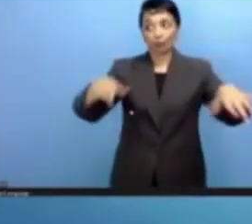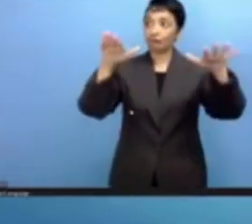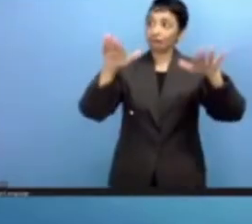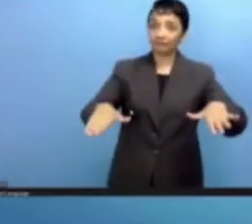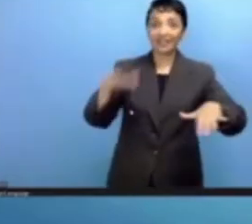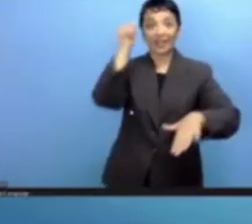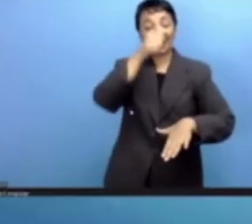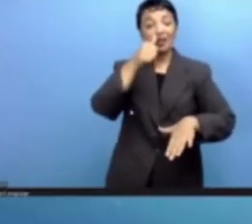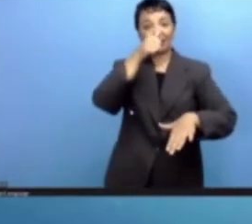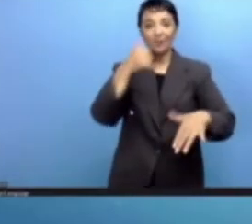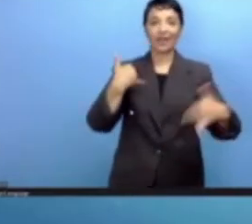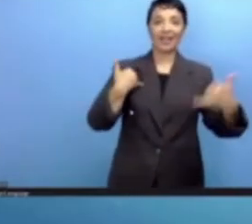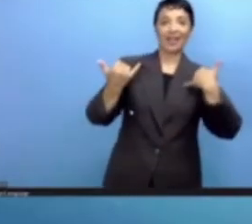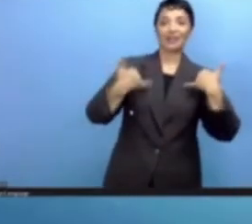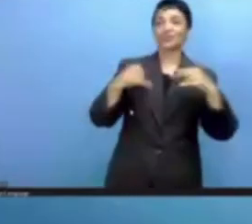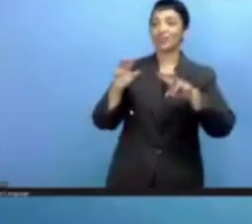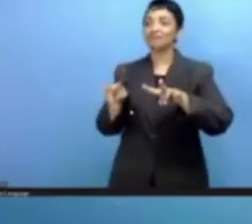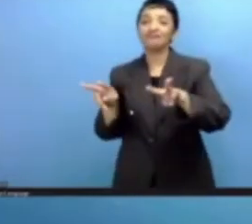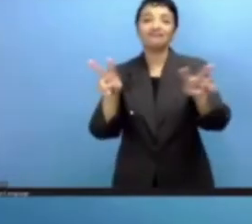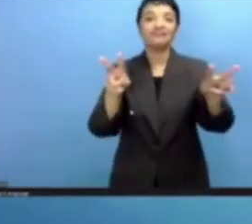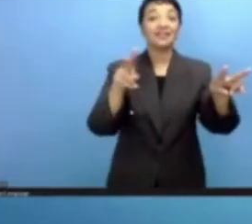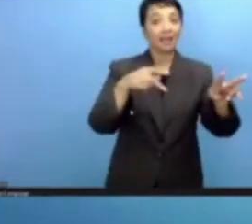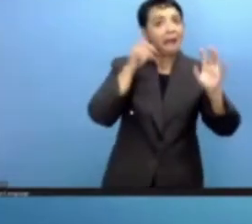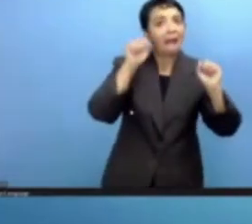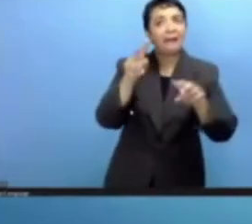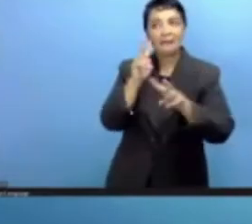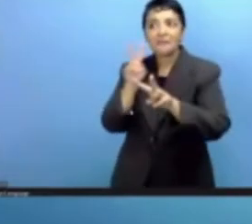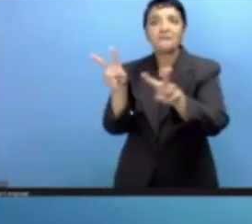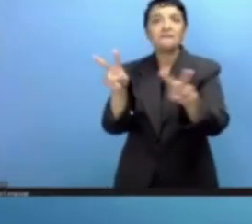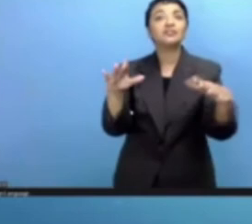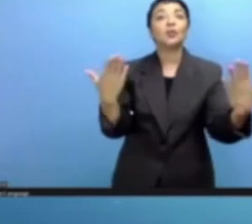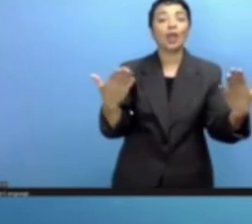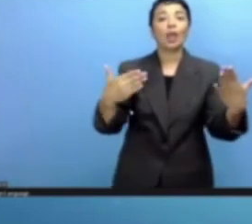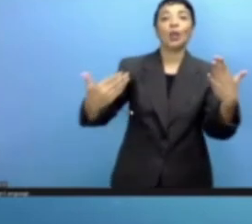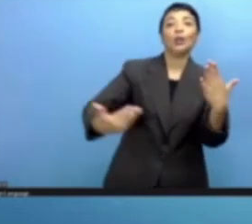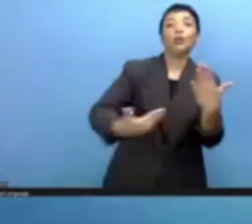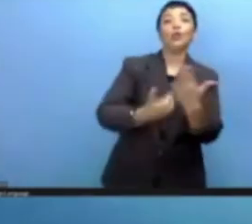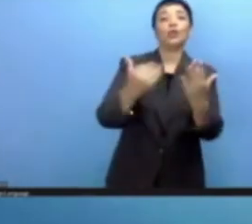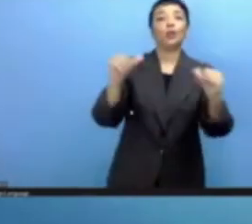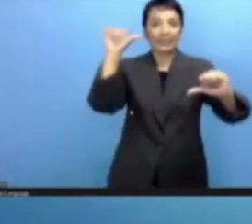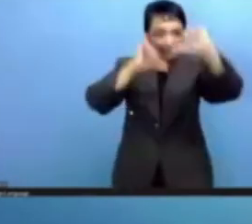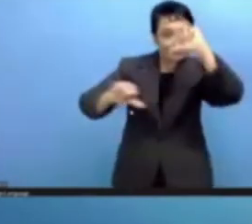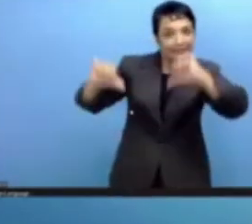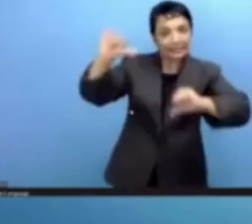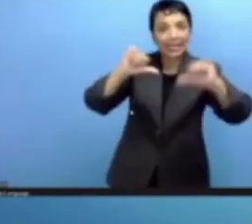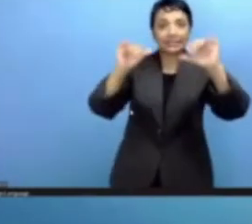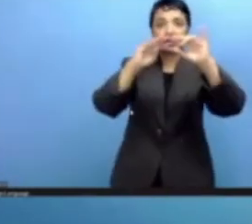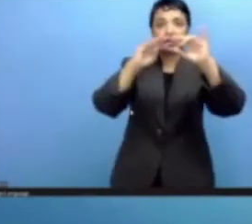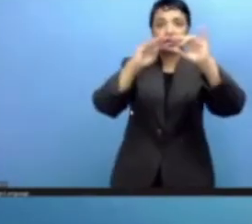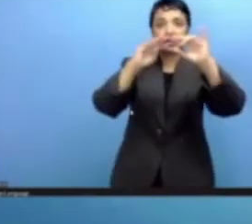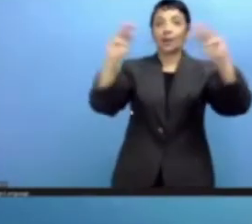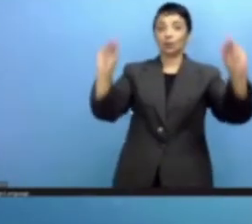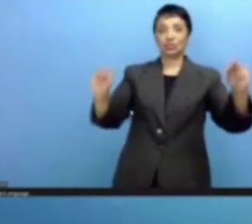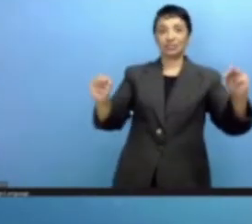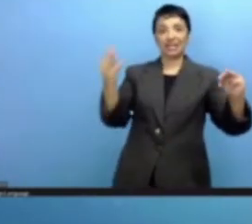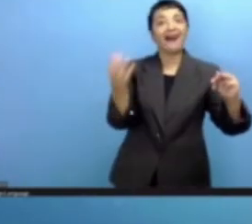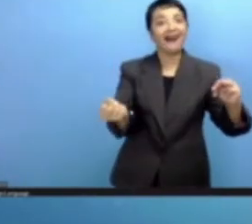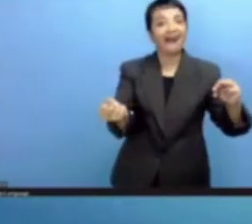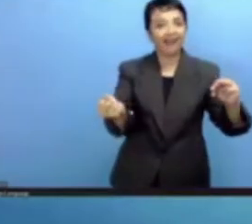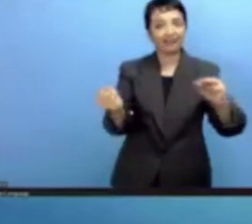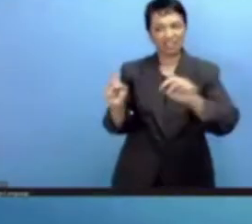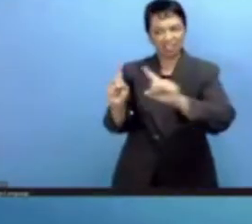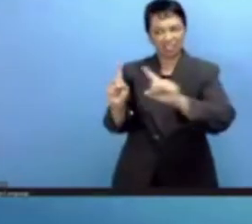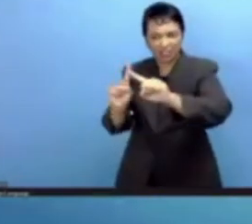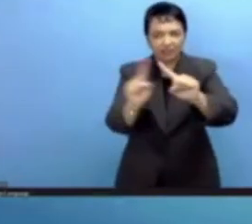أتمنى لكم إقامة طيبة في أثيوكيا وأشجعكم على زيارة المتحف